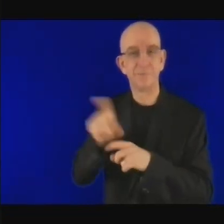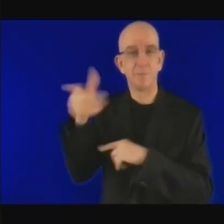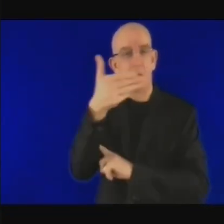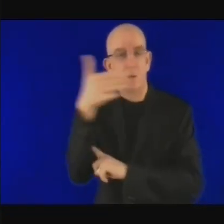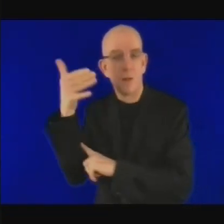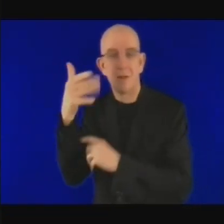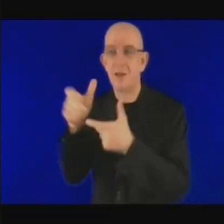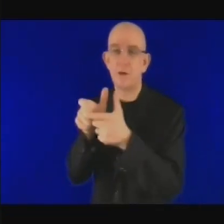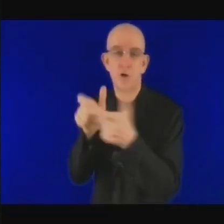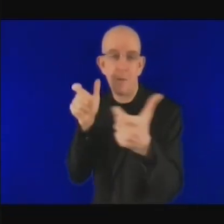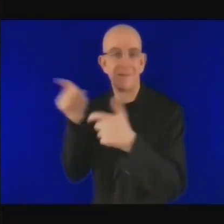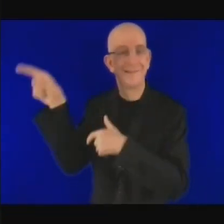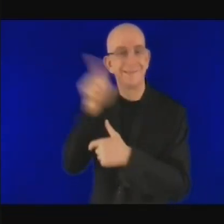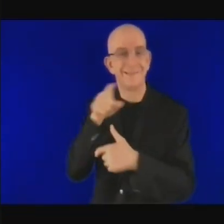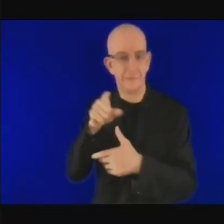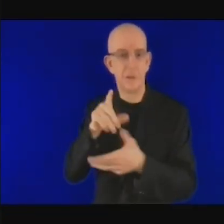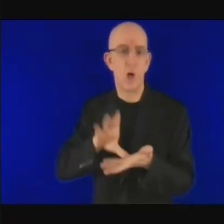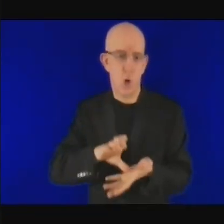il faut le faire